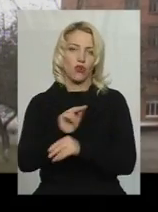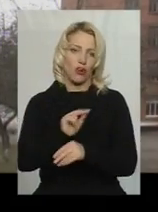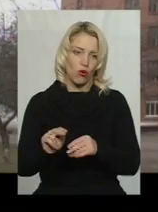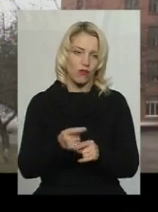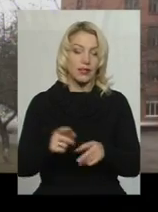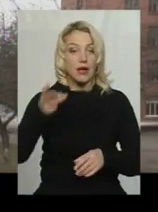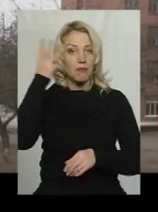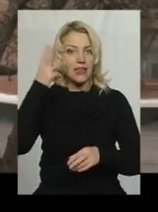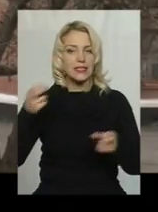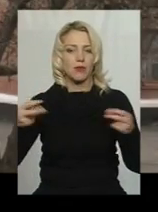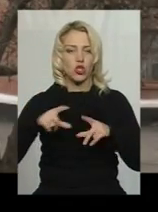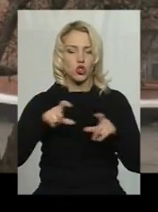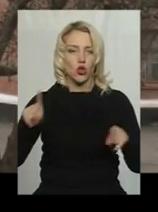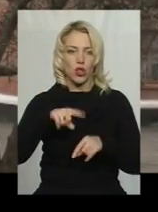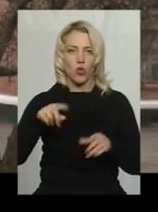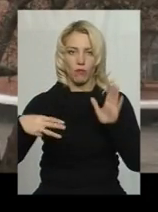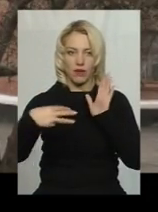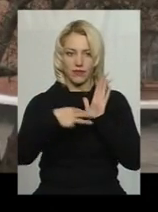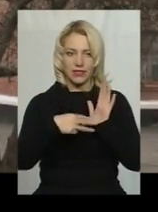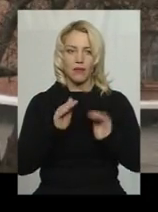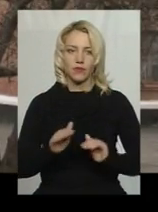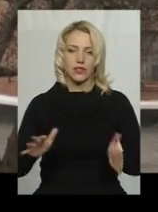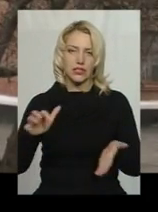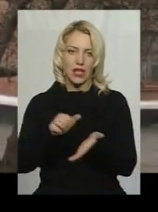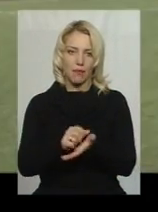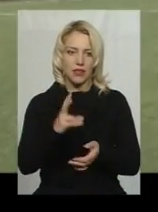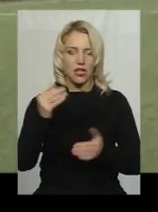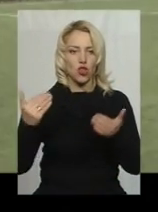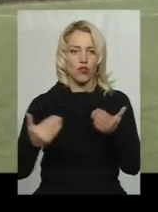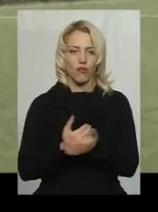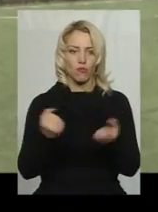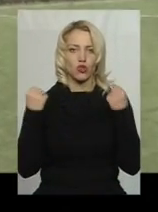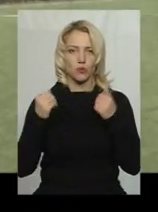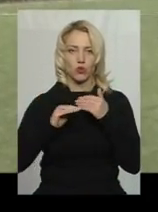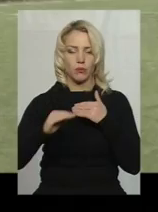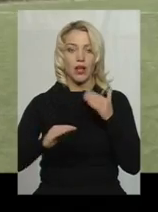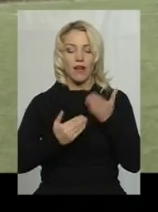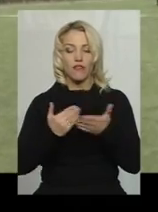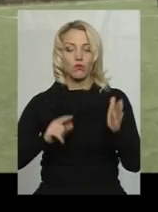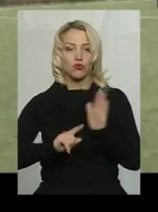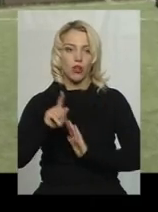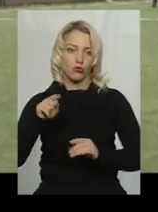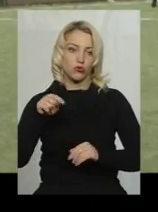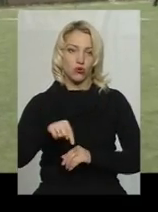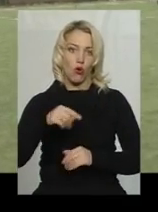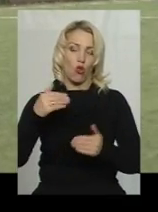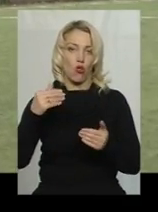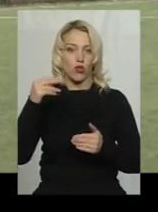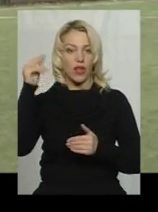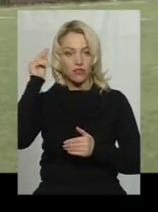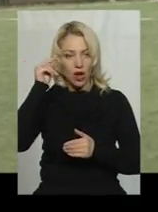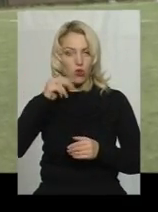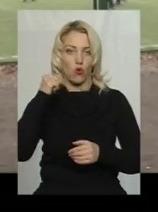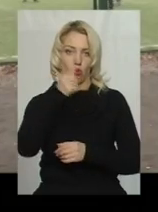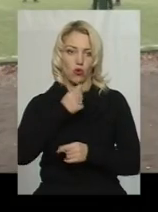спеціалізованій загальноосвітній школі номер 8 діти займаються на новому спортмайданчику з початку цього навчального року, каже директор